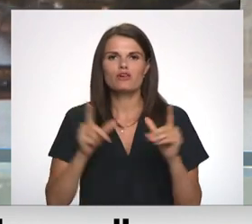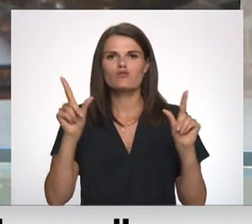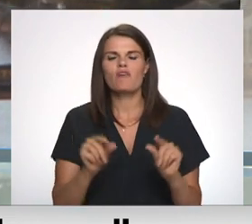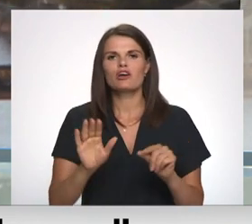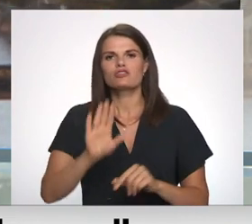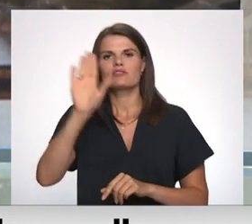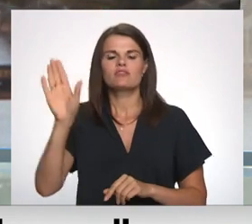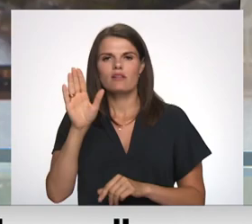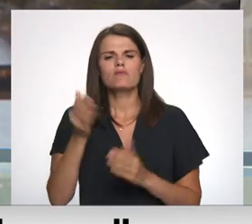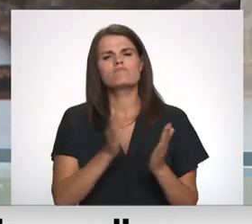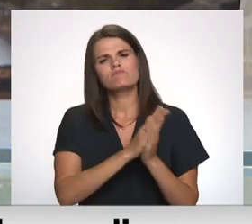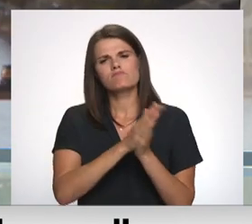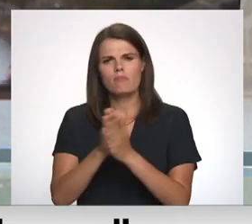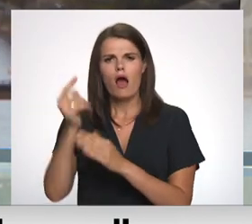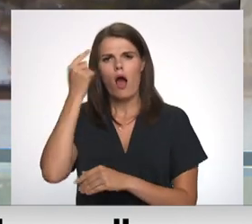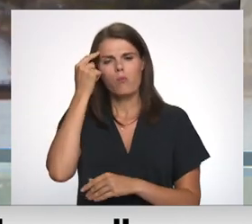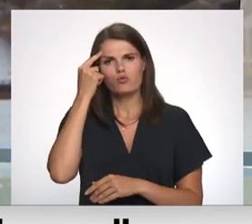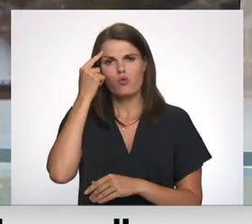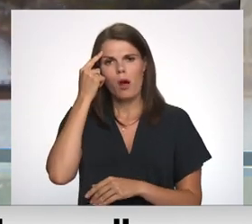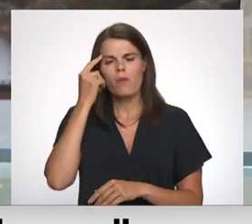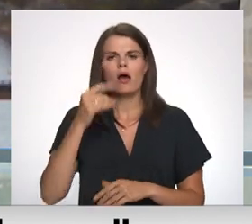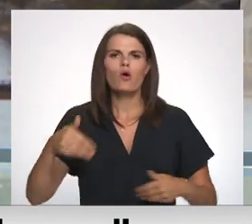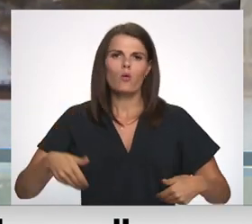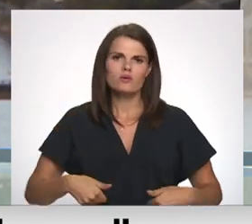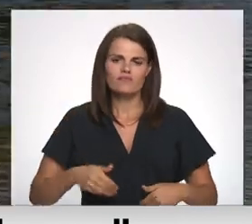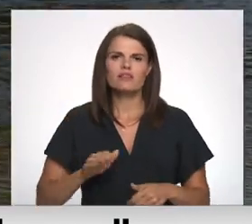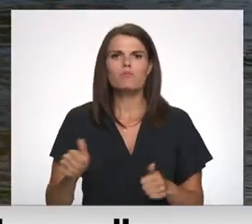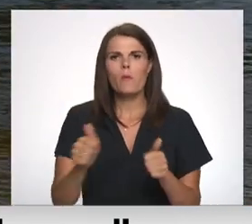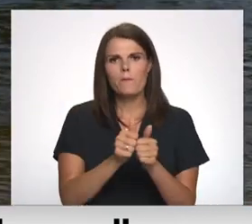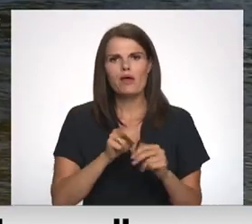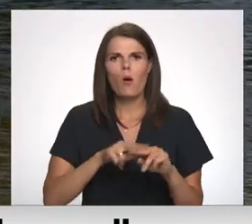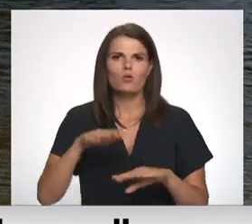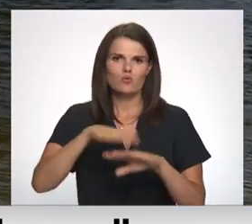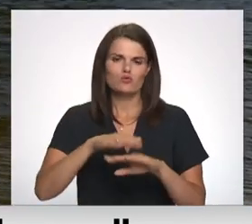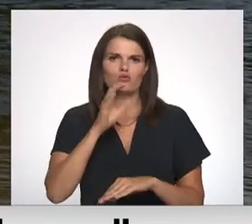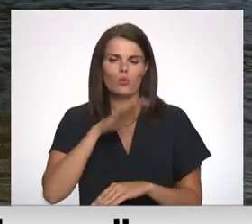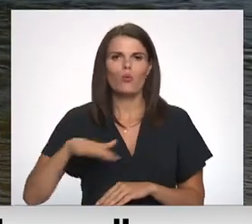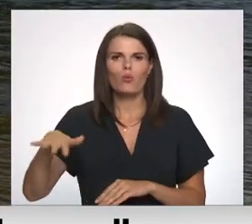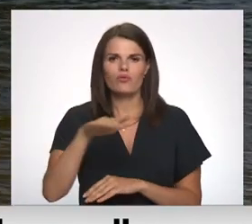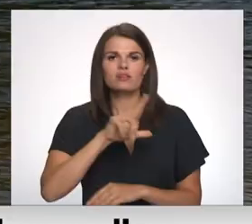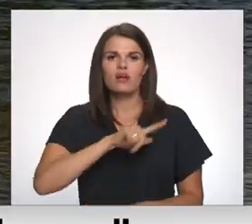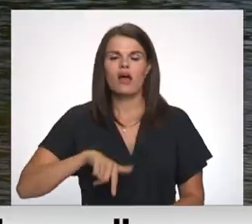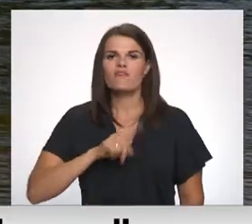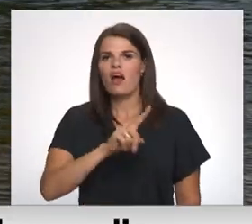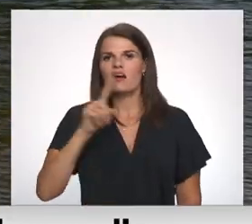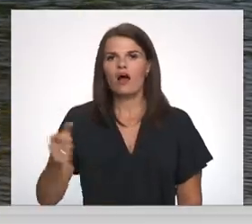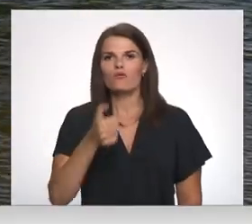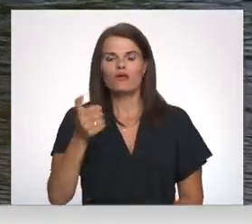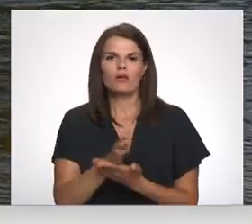aicinā apdomāt uzvedību pie un uz ūdens. Latvijai gadu vidēja noslīgst